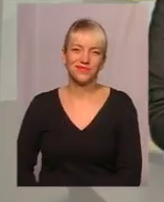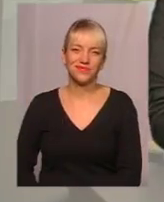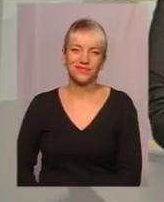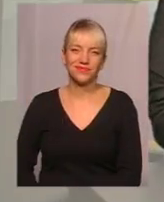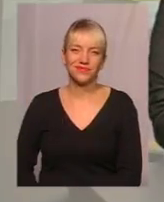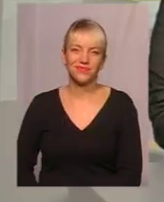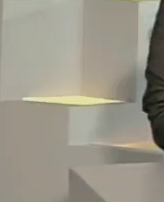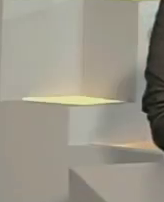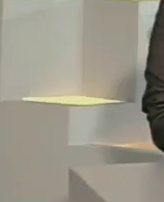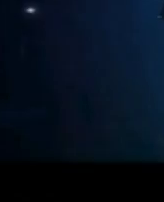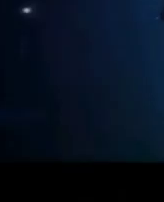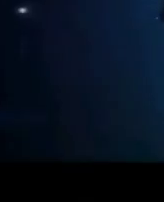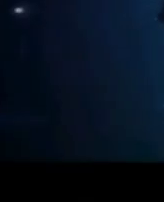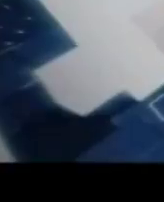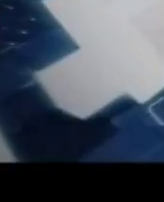до зустрічі.